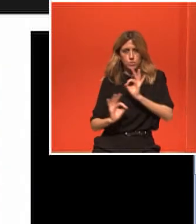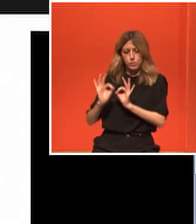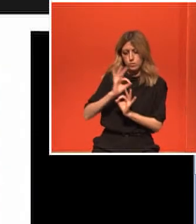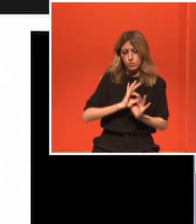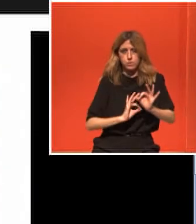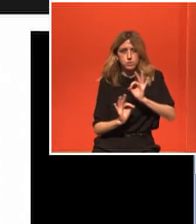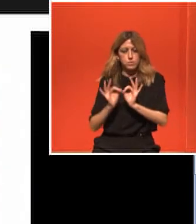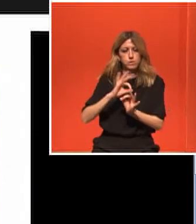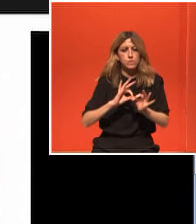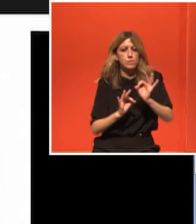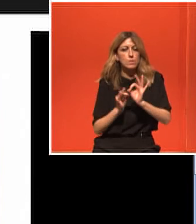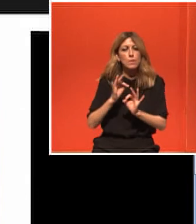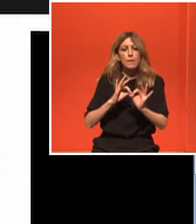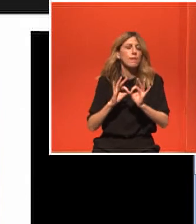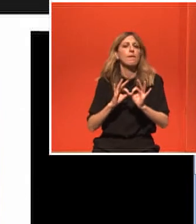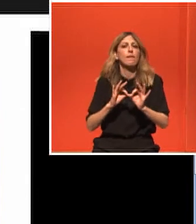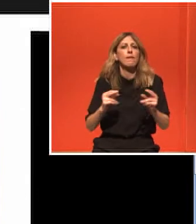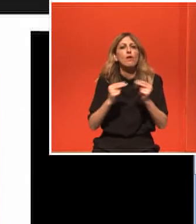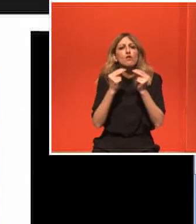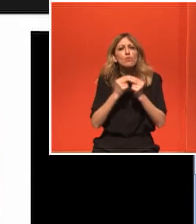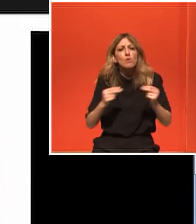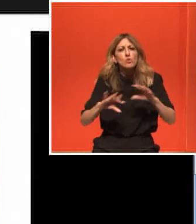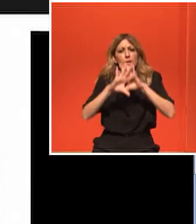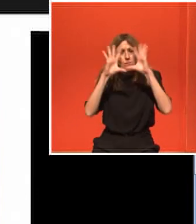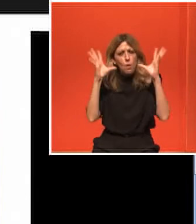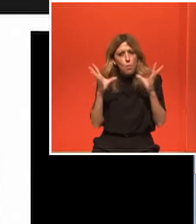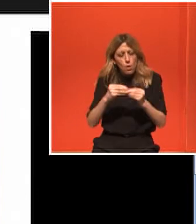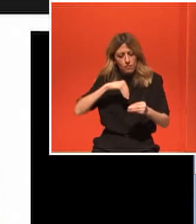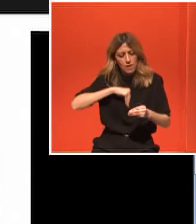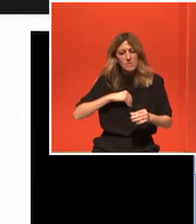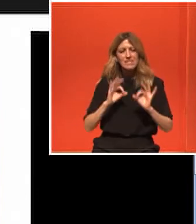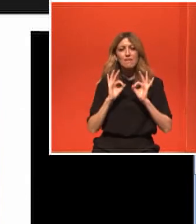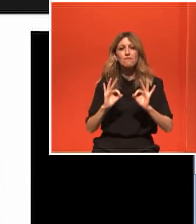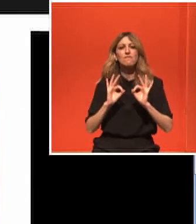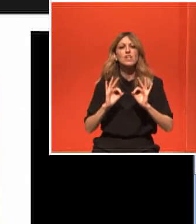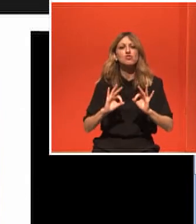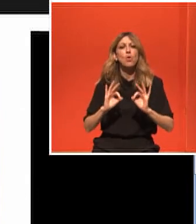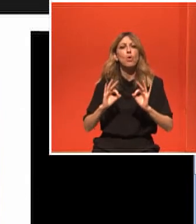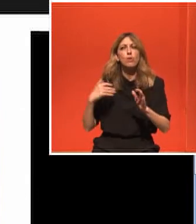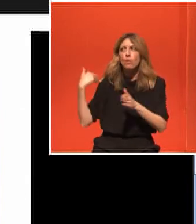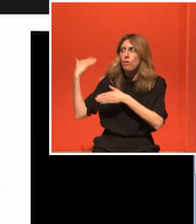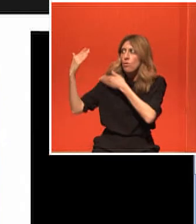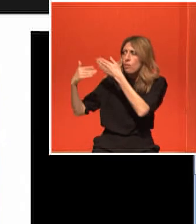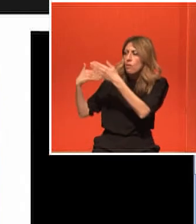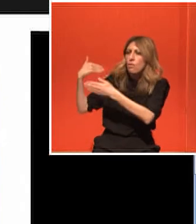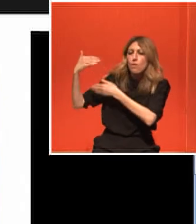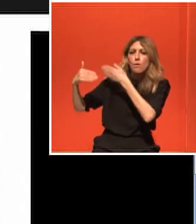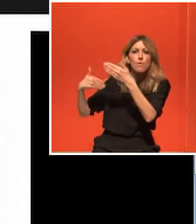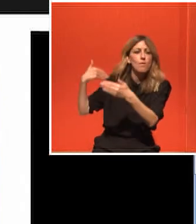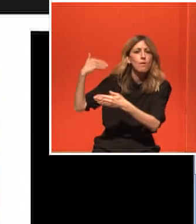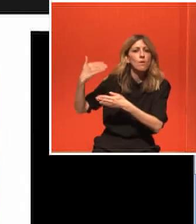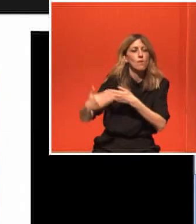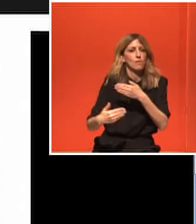μηχανική φόρτιση είναι από τα συνεκβά εξελίχθηκαν παρέα τι φαινόμενο έχουμε στη